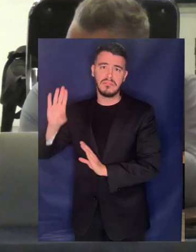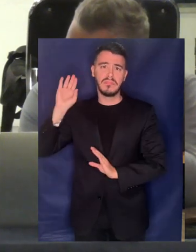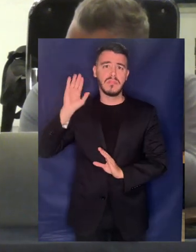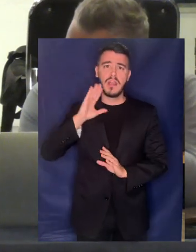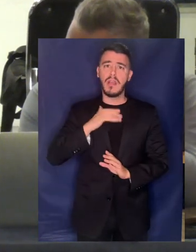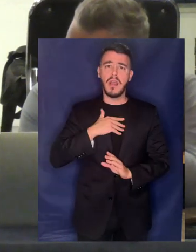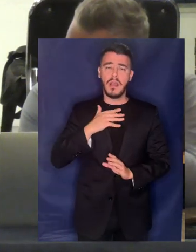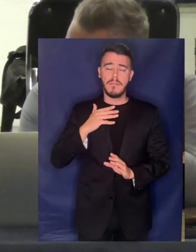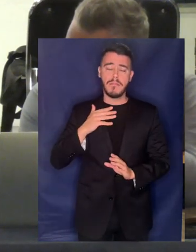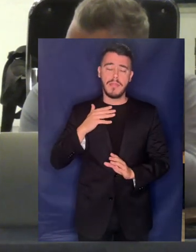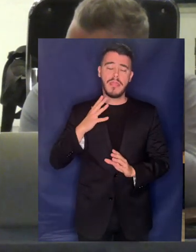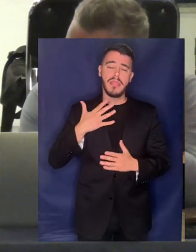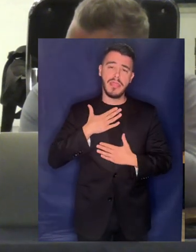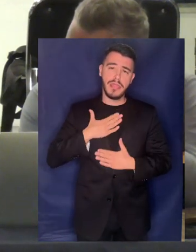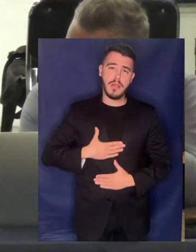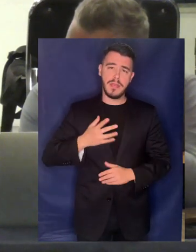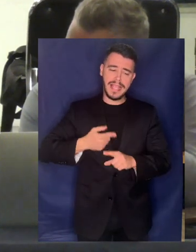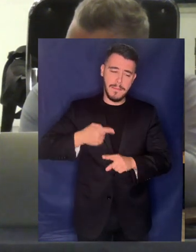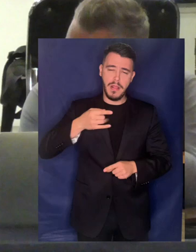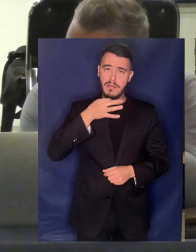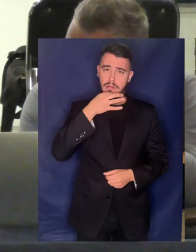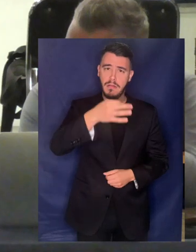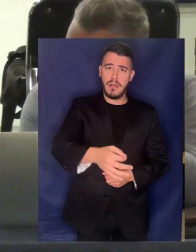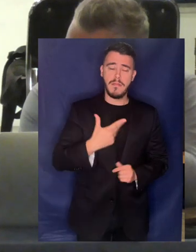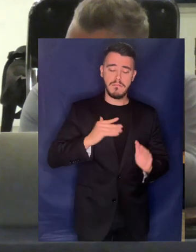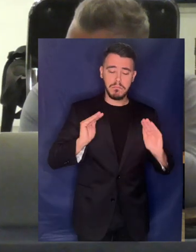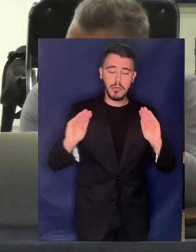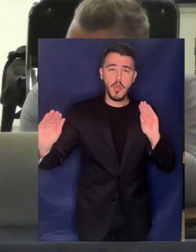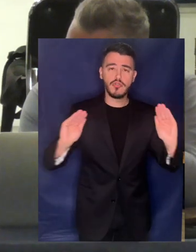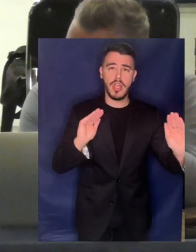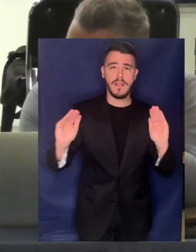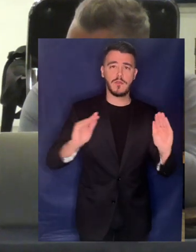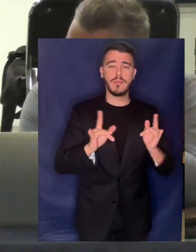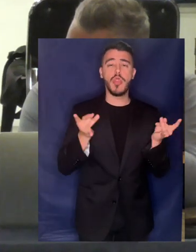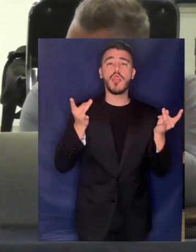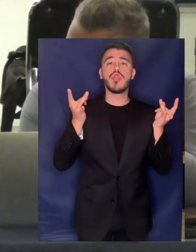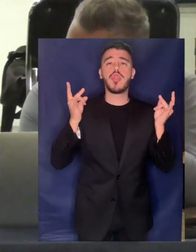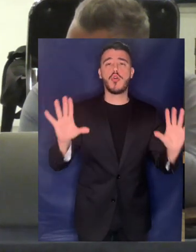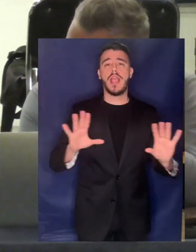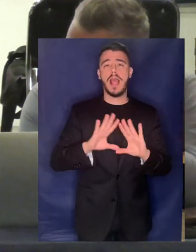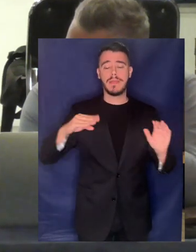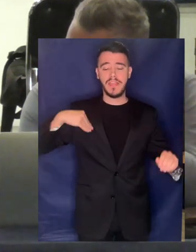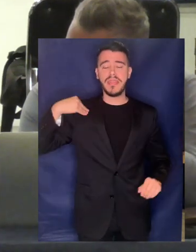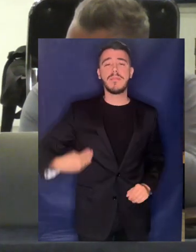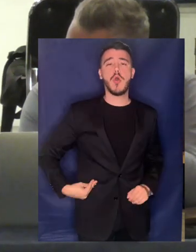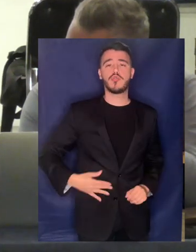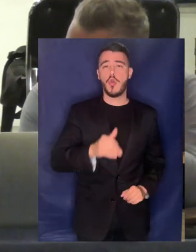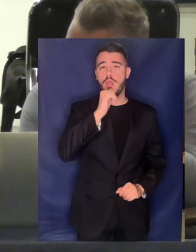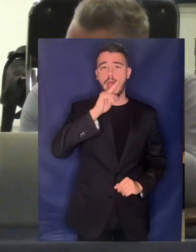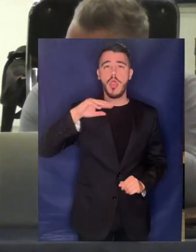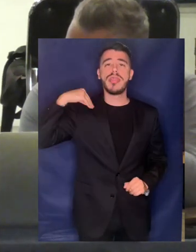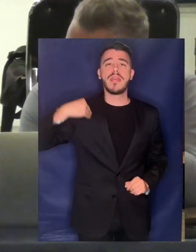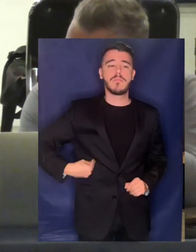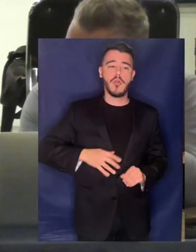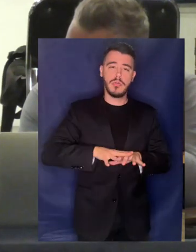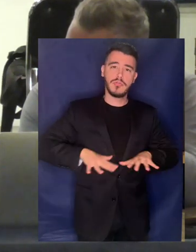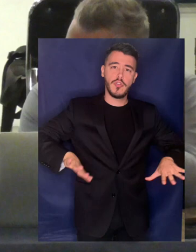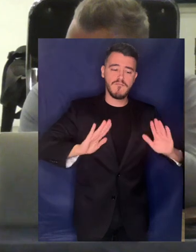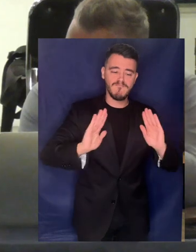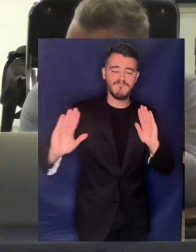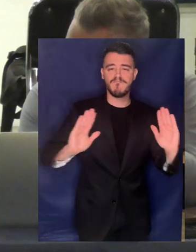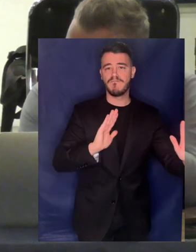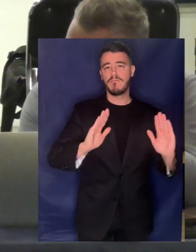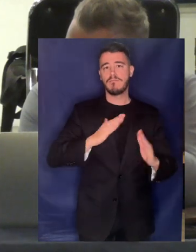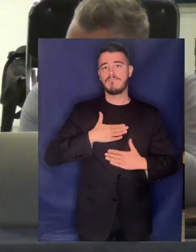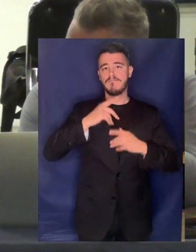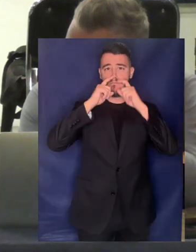αυτών με άλλα λόγια να προστατευτεί ο δημόσιος χαρακτήρας του νερού Κλείνοντας, θα ήθελα για